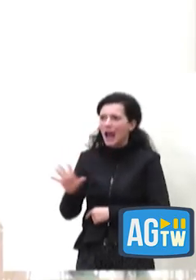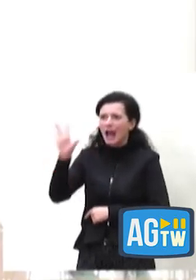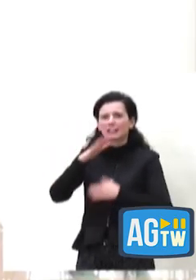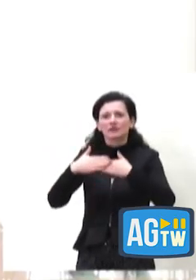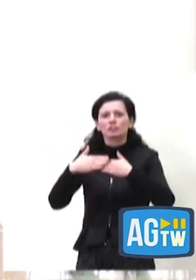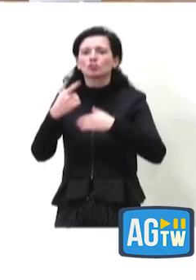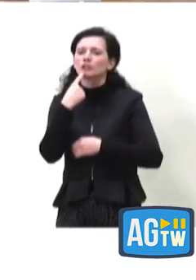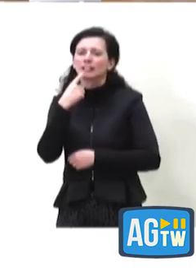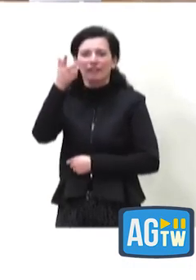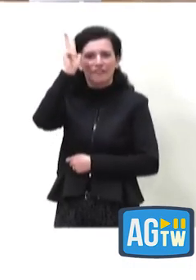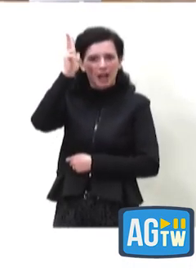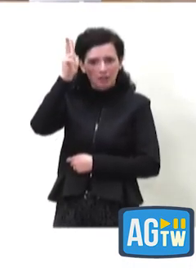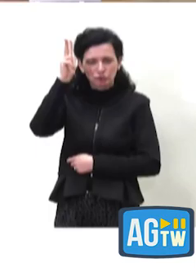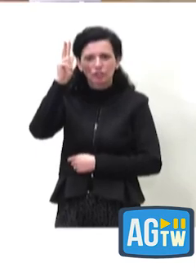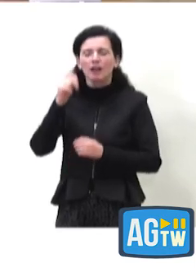la Francia,